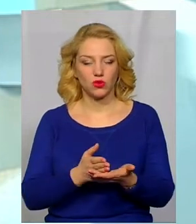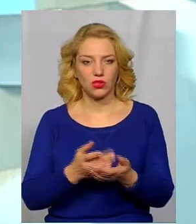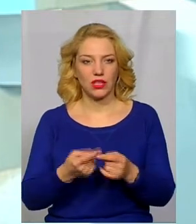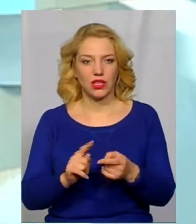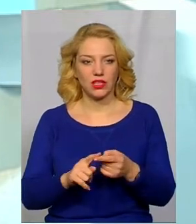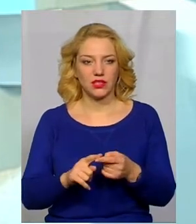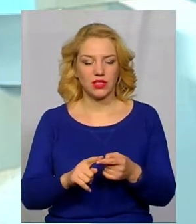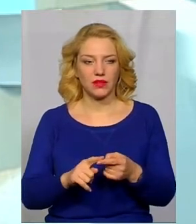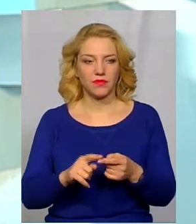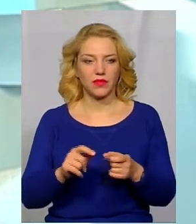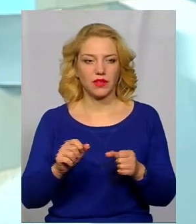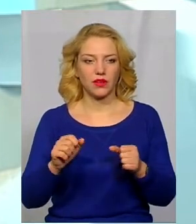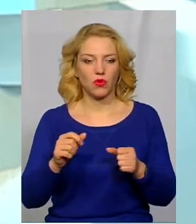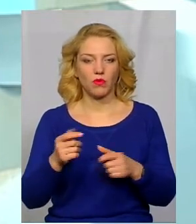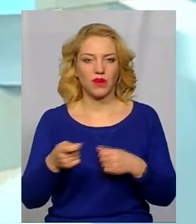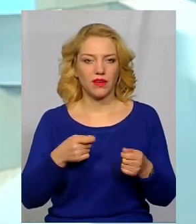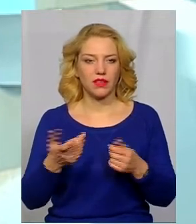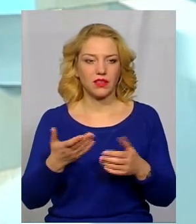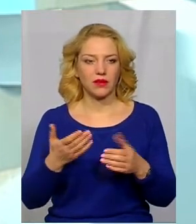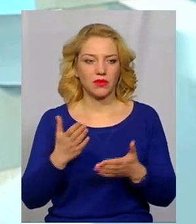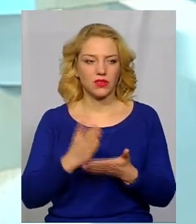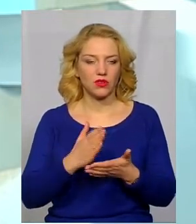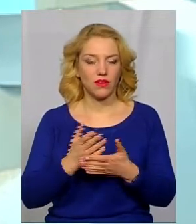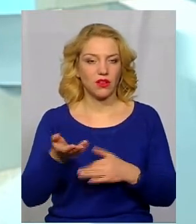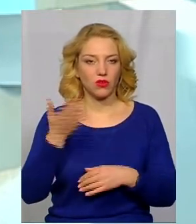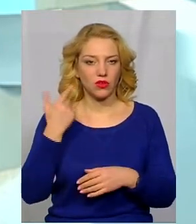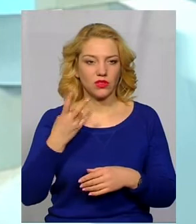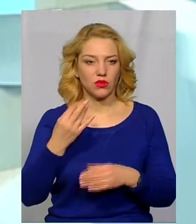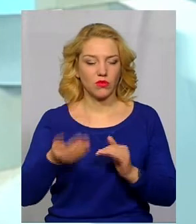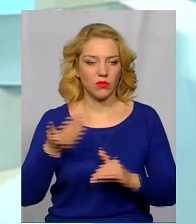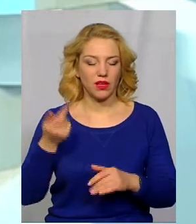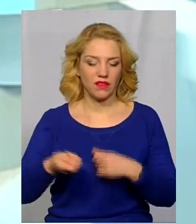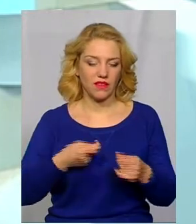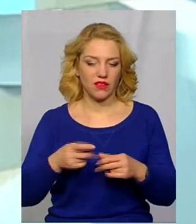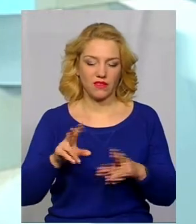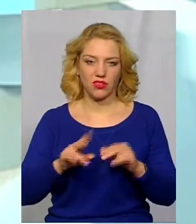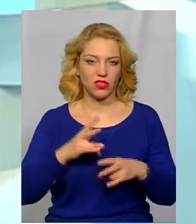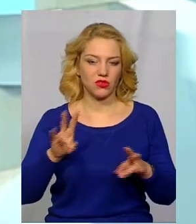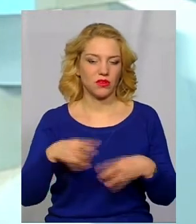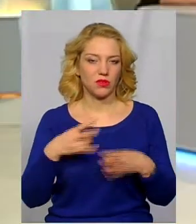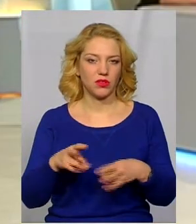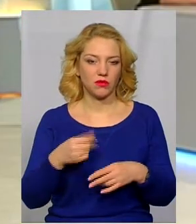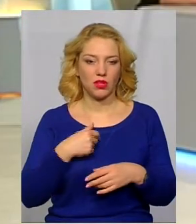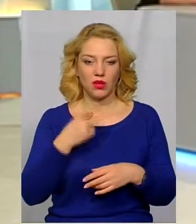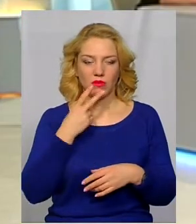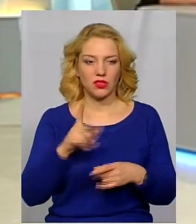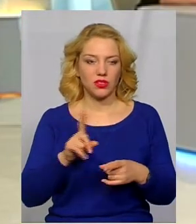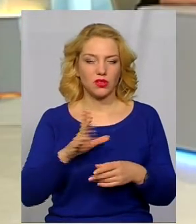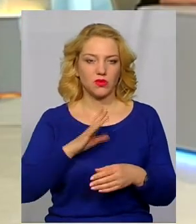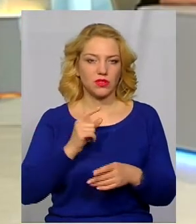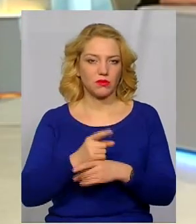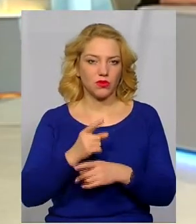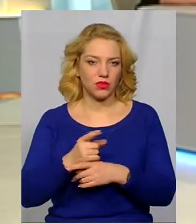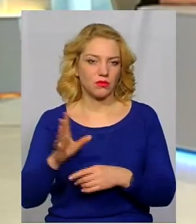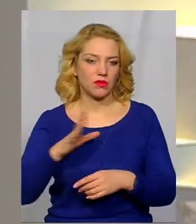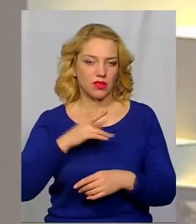Це дуже важливе управління, яке існувало колись, але попередня влада вирішила, що воно є непотрібним. Ми бачимо, в якому стані знаходяться дороги, ми